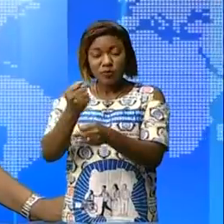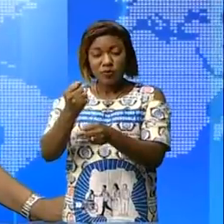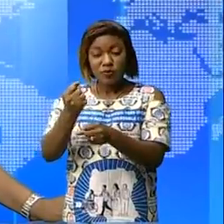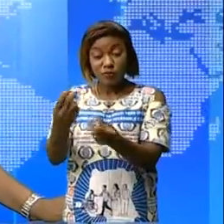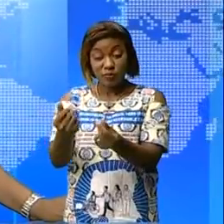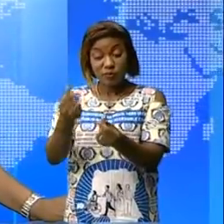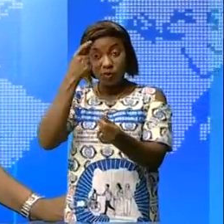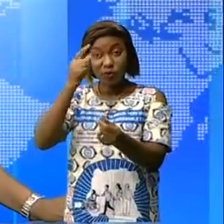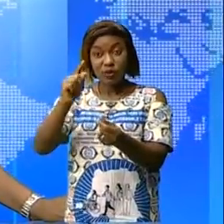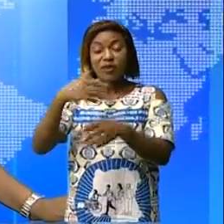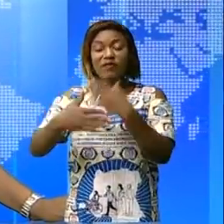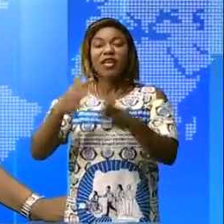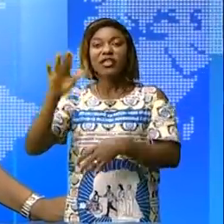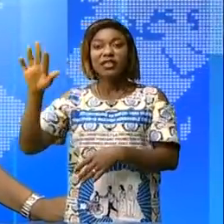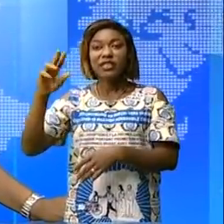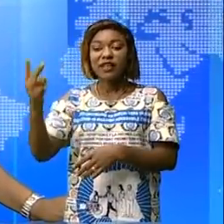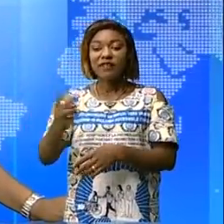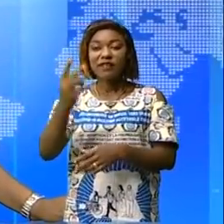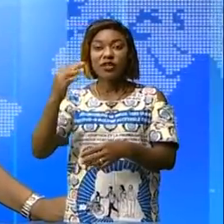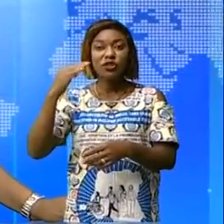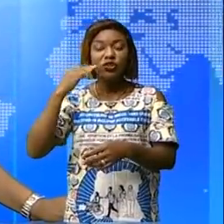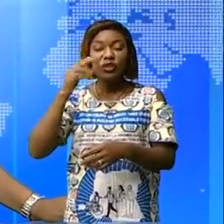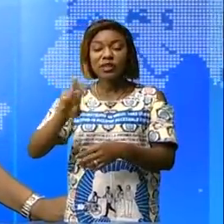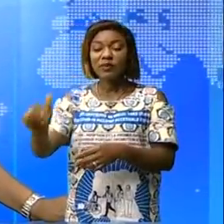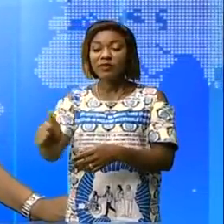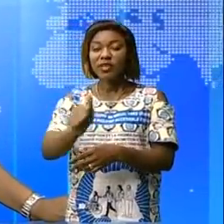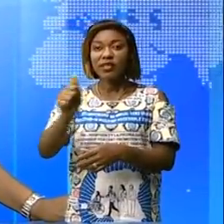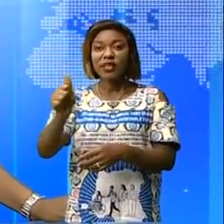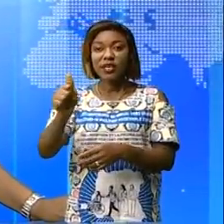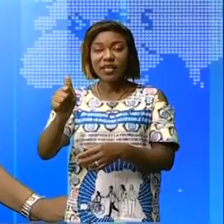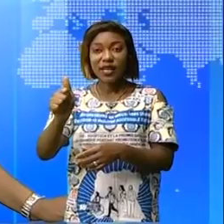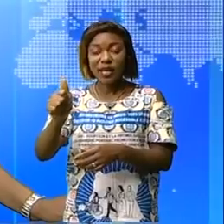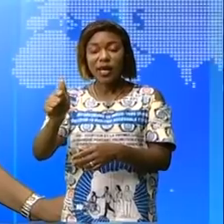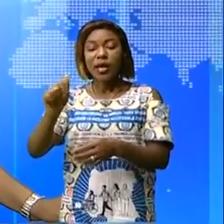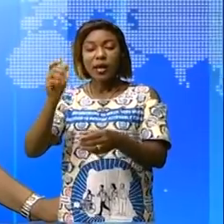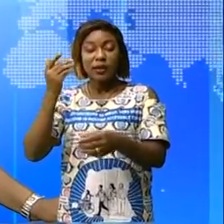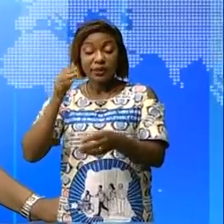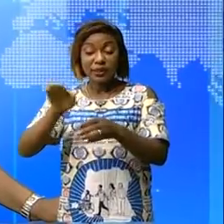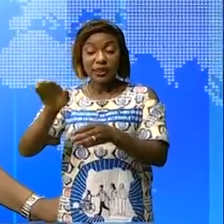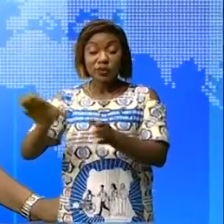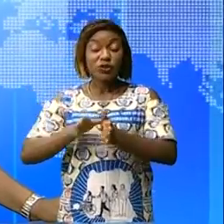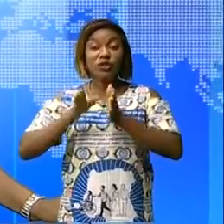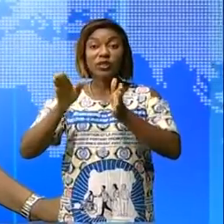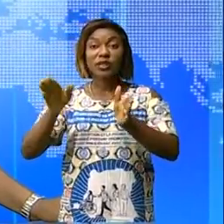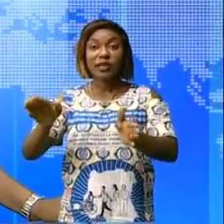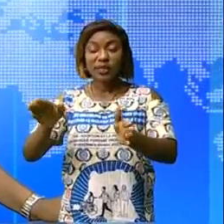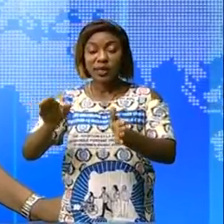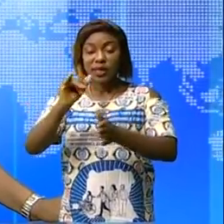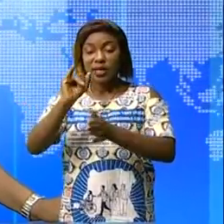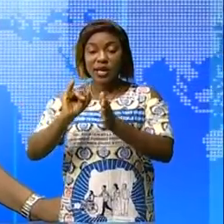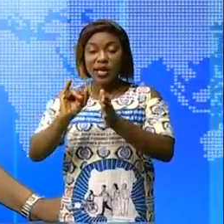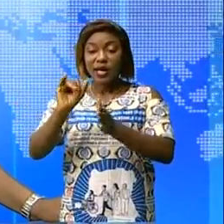politique fête à Kinshasa le 20 juillet 2021 Mandjekou Lyongo directeur général à I